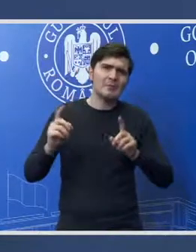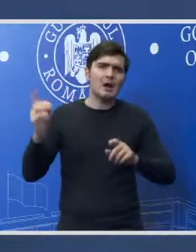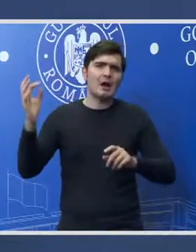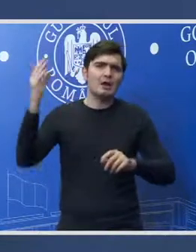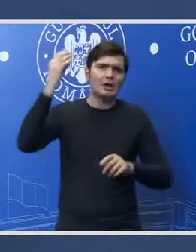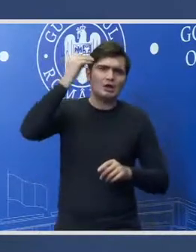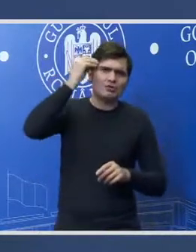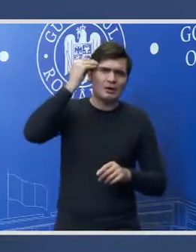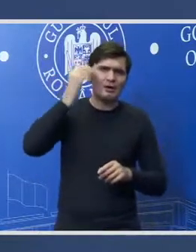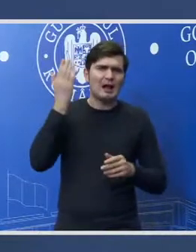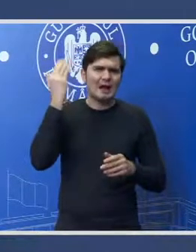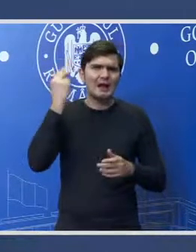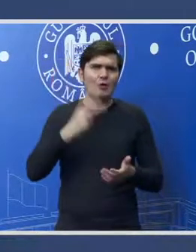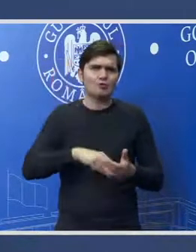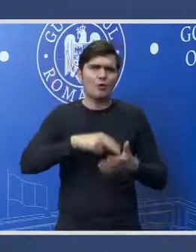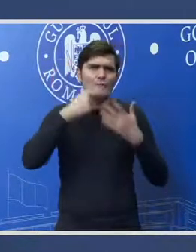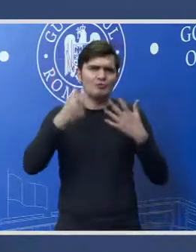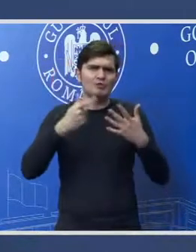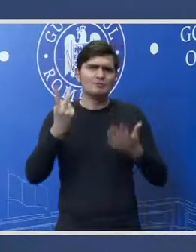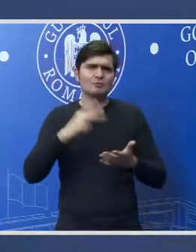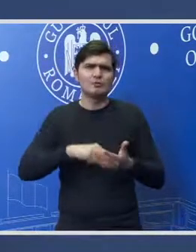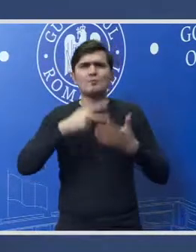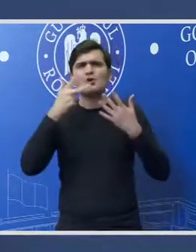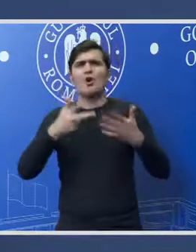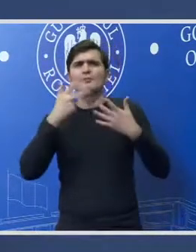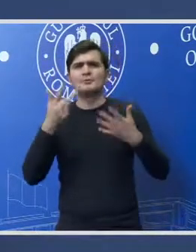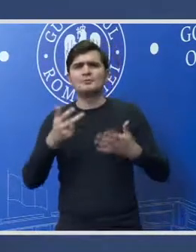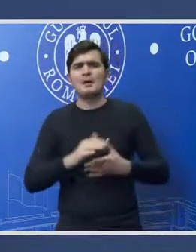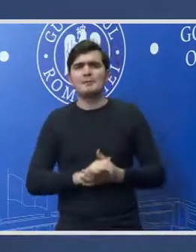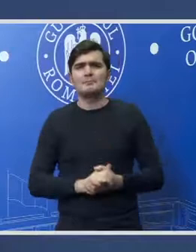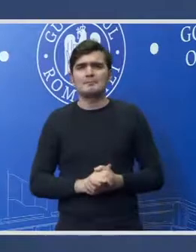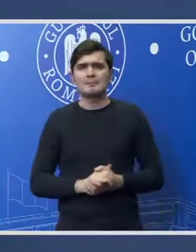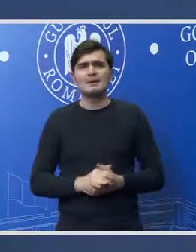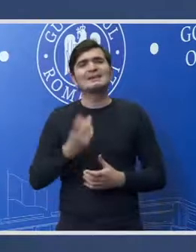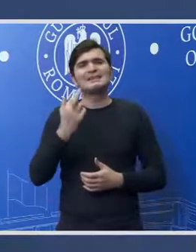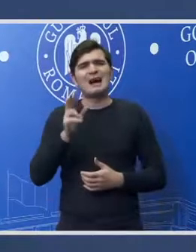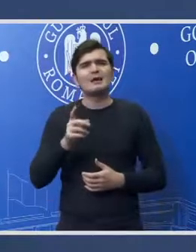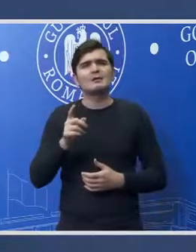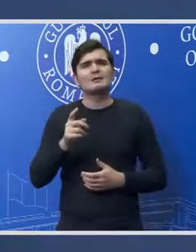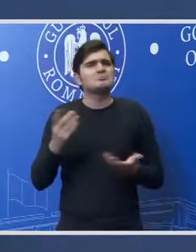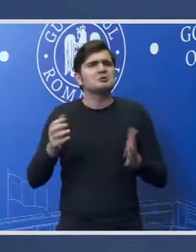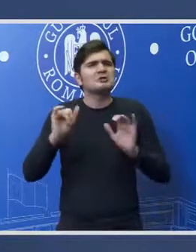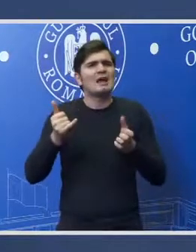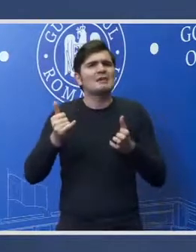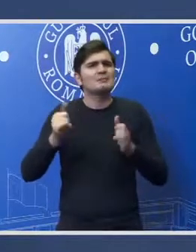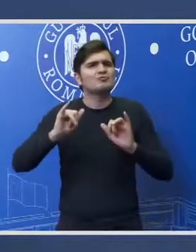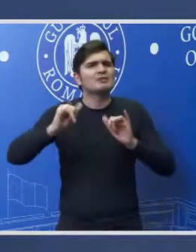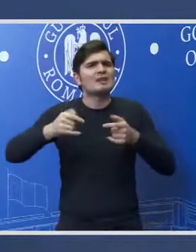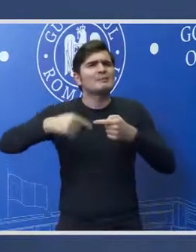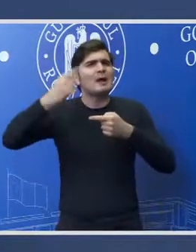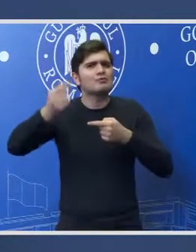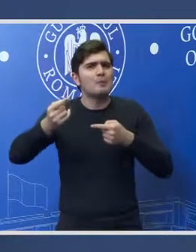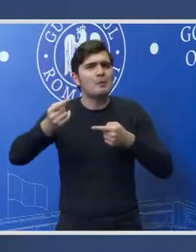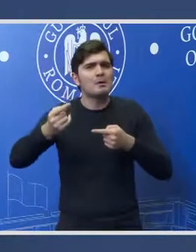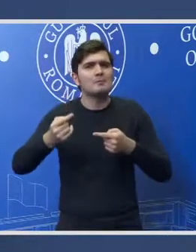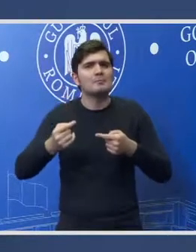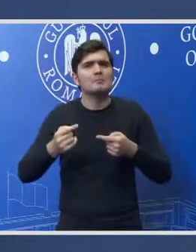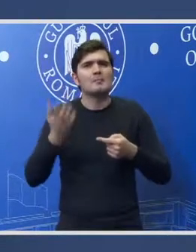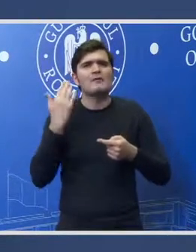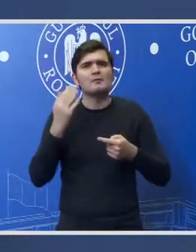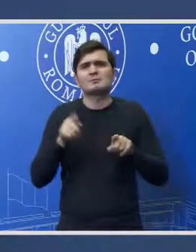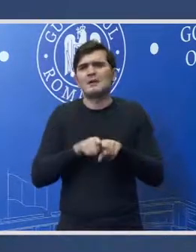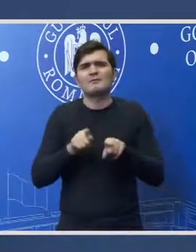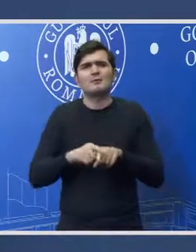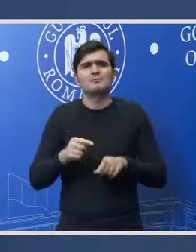la nivelul anilor 2017-2018 Însă ce s-a întâmplat ulterior a fost într-adevăr un bilanț